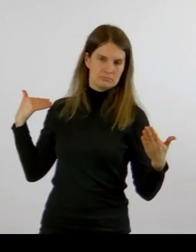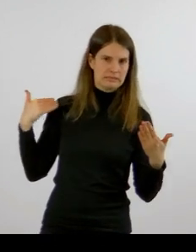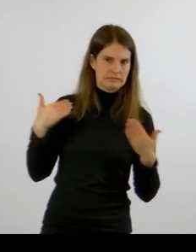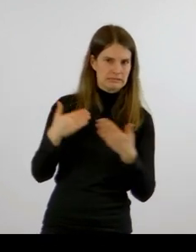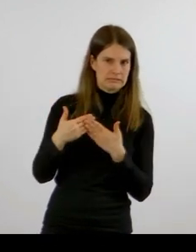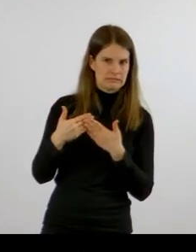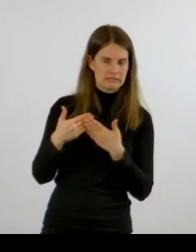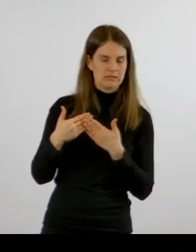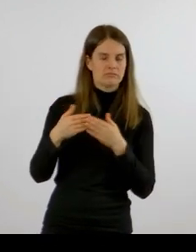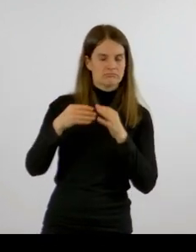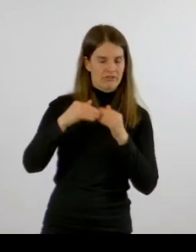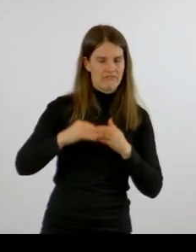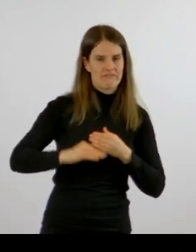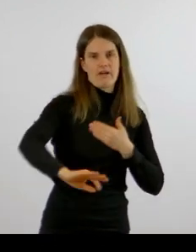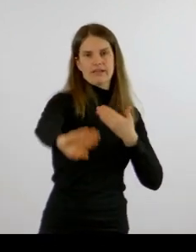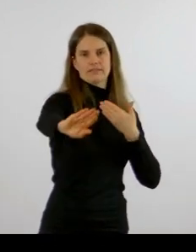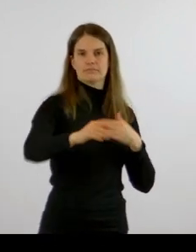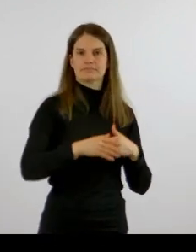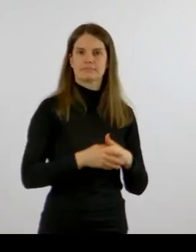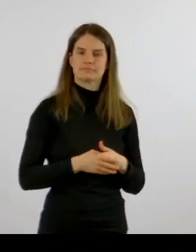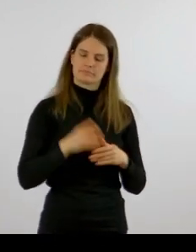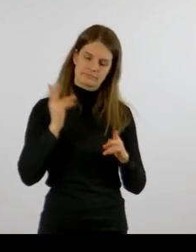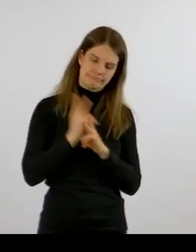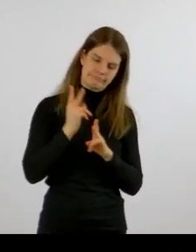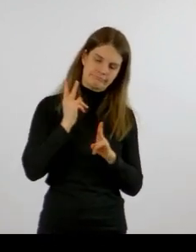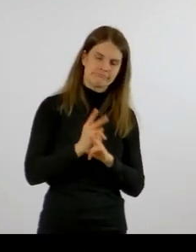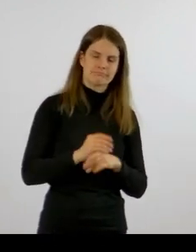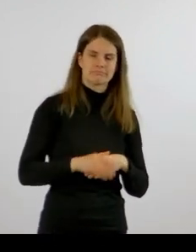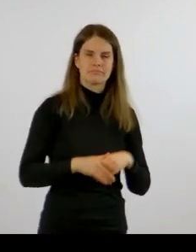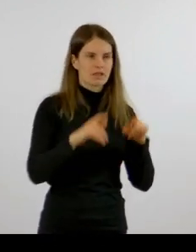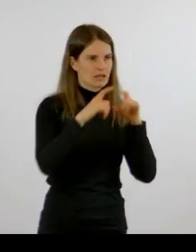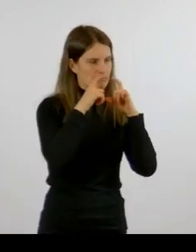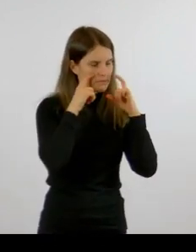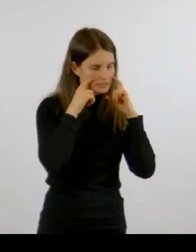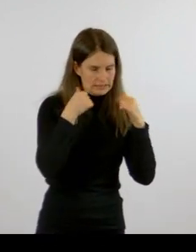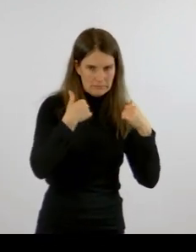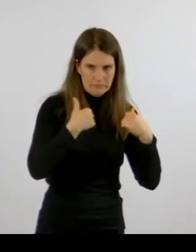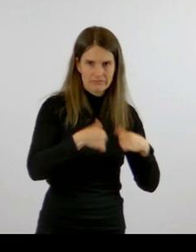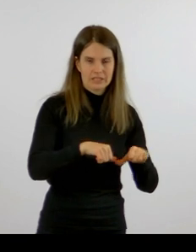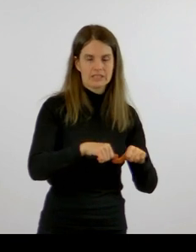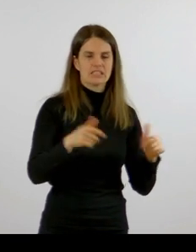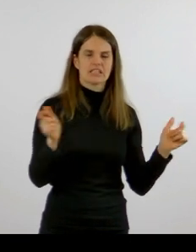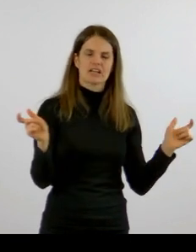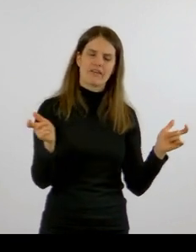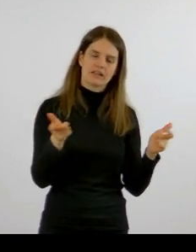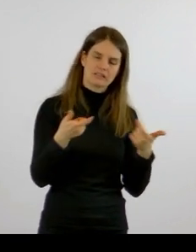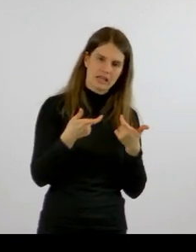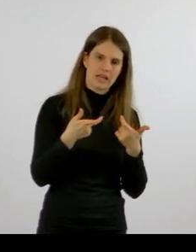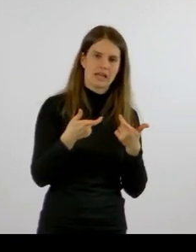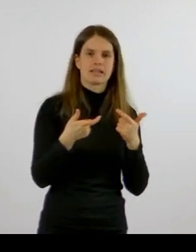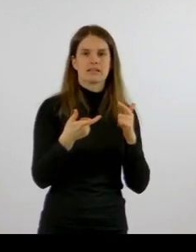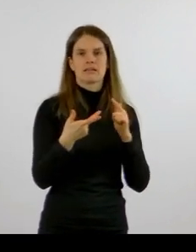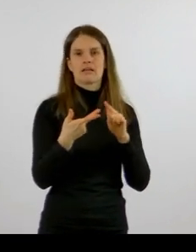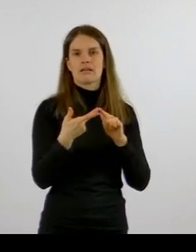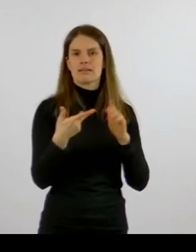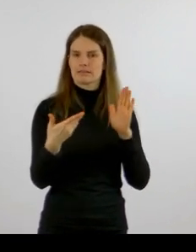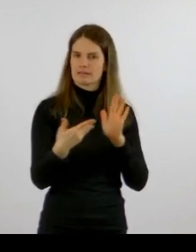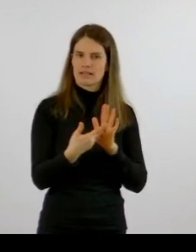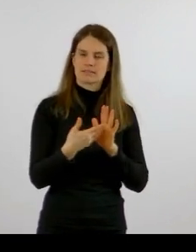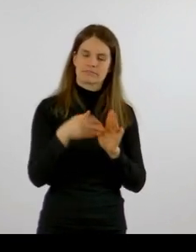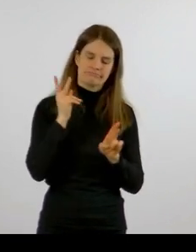vor den Ferien gollten. Zur Maskenpflicht, zur Quarantäne und zum Testen.